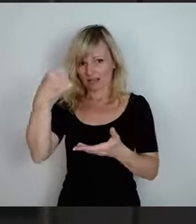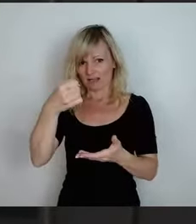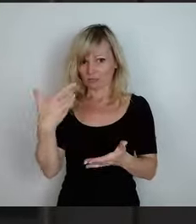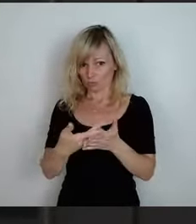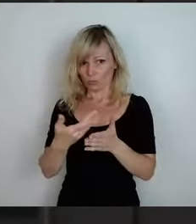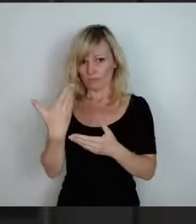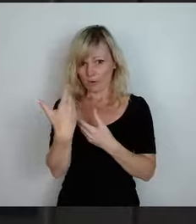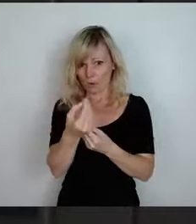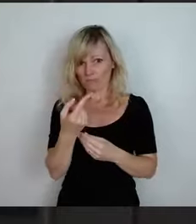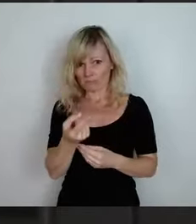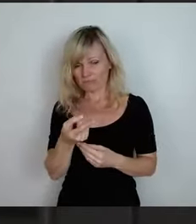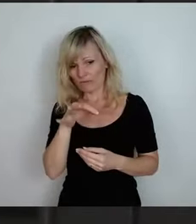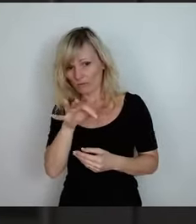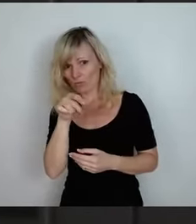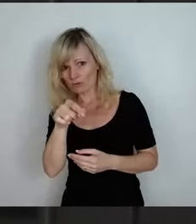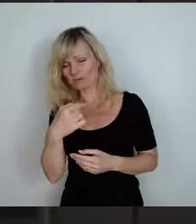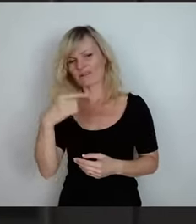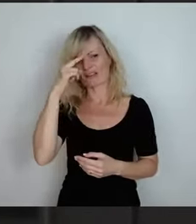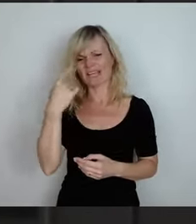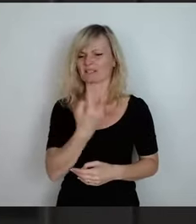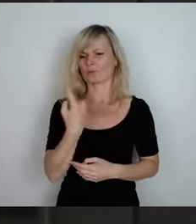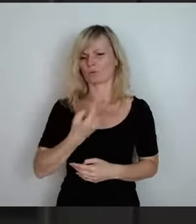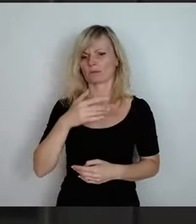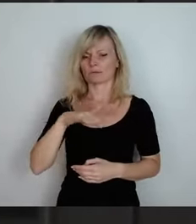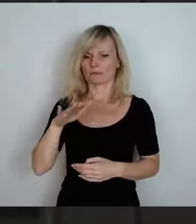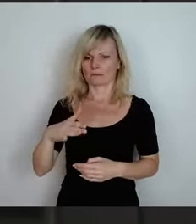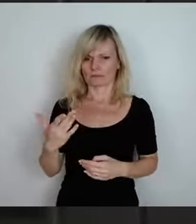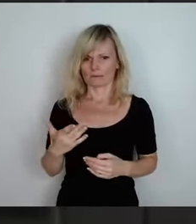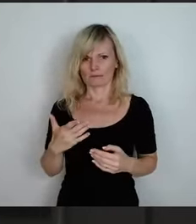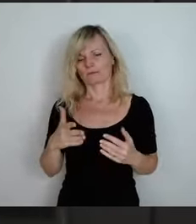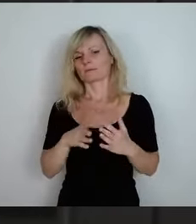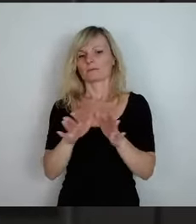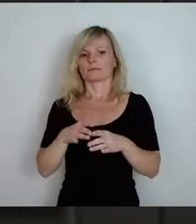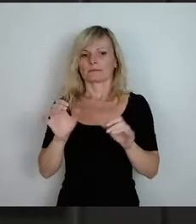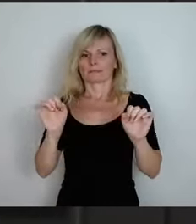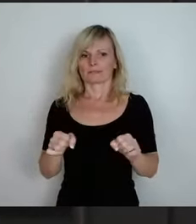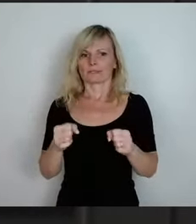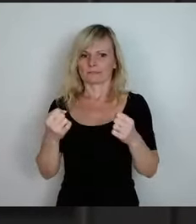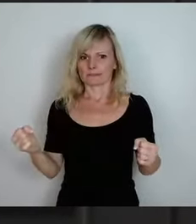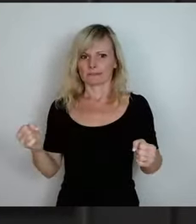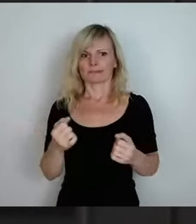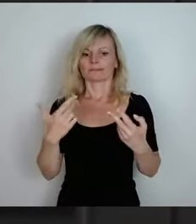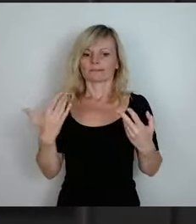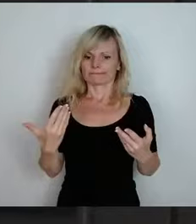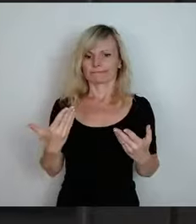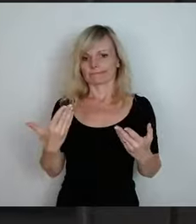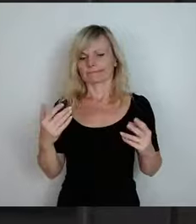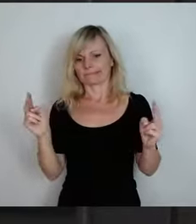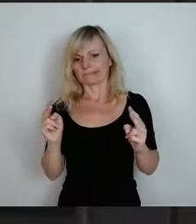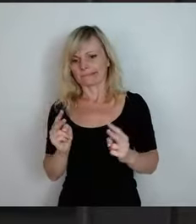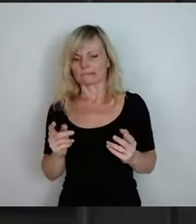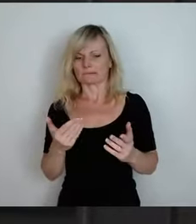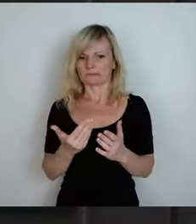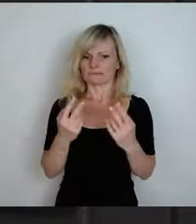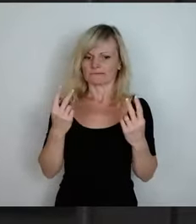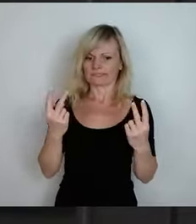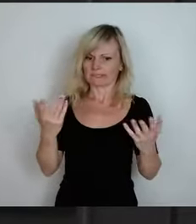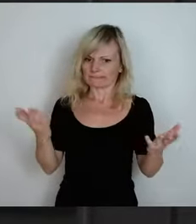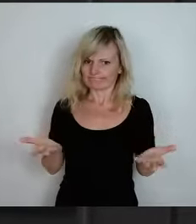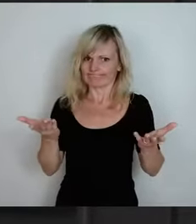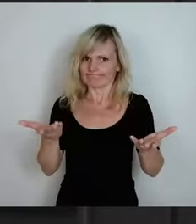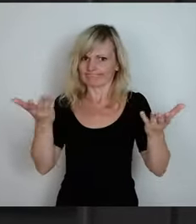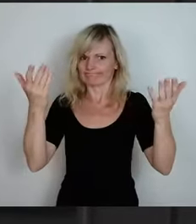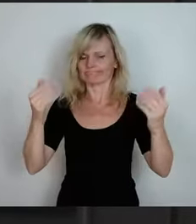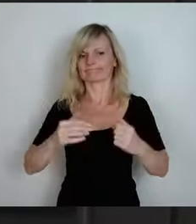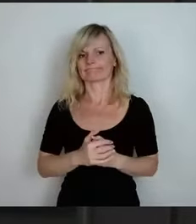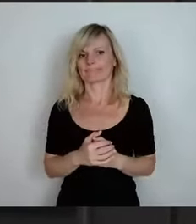wir wissen ja alle, dass unsere Kinder immer weniger schwimmen können. Und dass es wichtig ist, dass solche Sachen auf den Vormarsch kommen. Und es